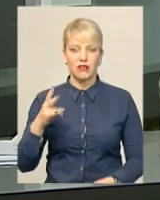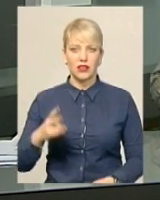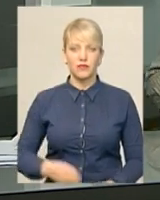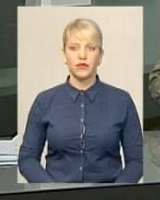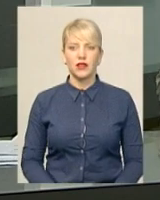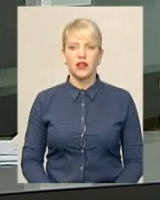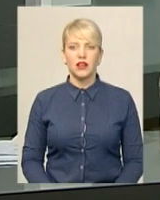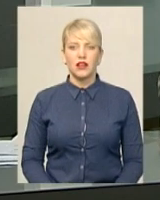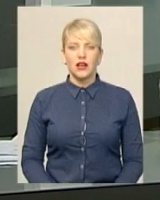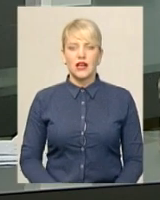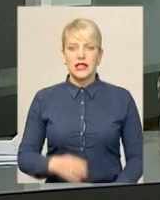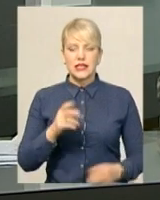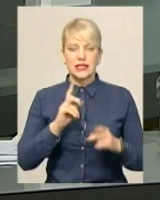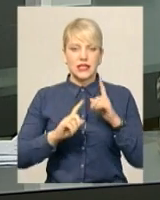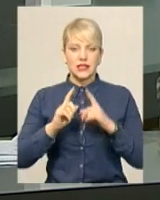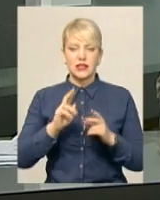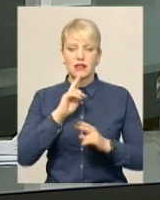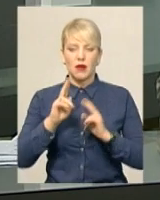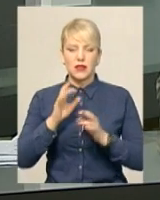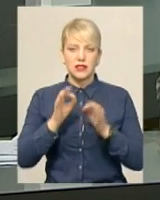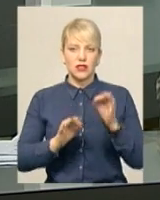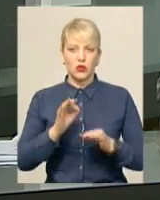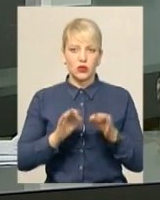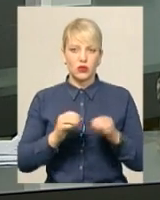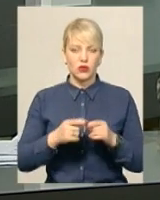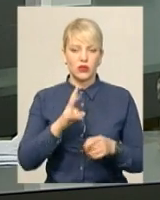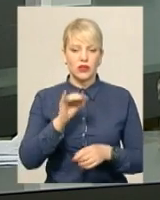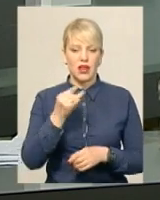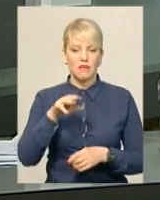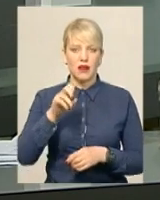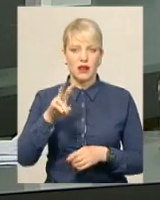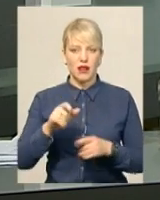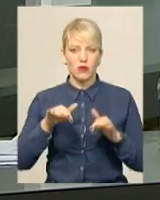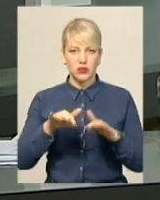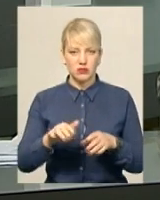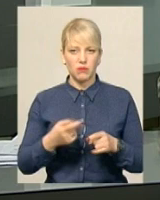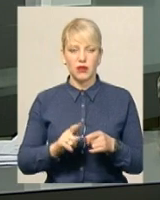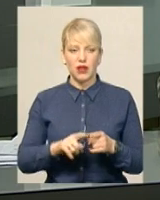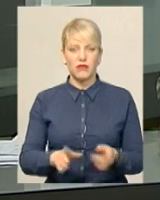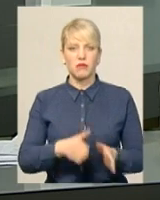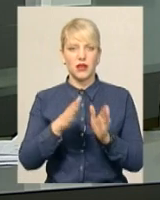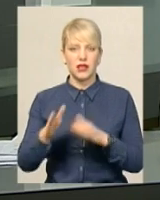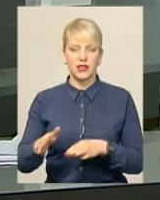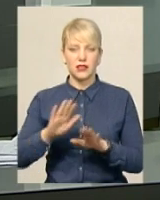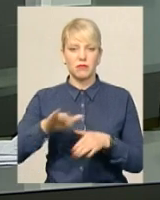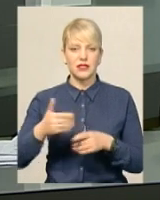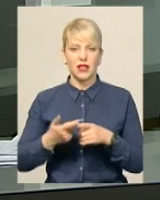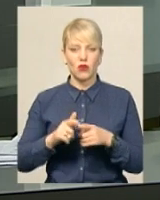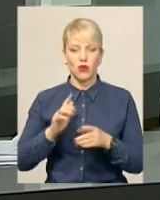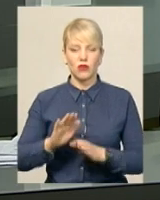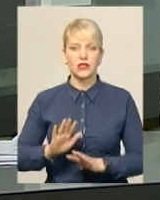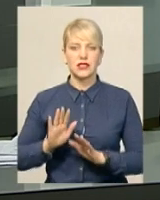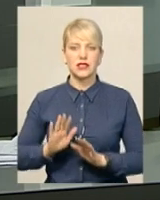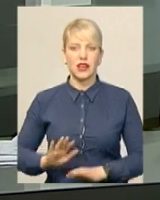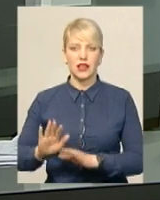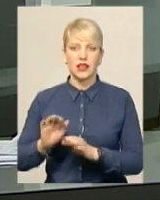Засідання апеляційного суду у справі Євгена Неймака перенесли після заяви його захисника. Раніше суд першої інстанції визнав